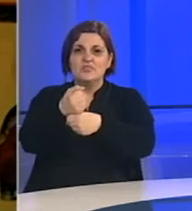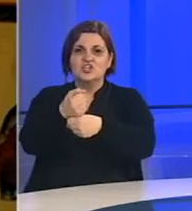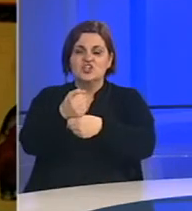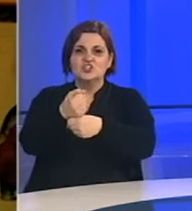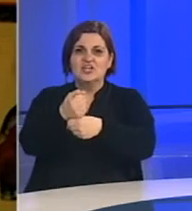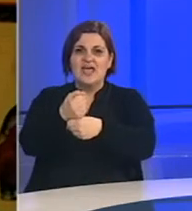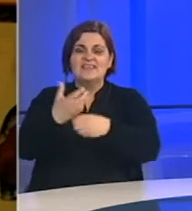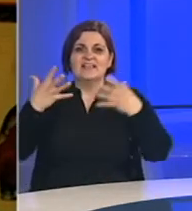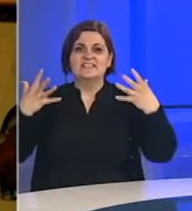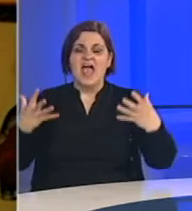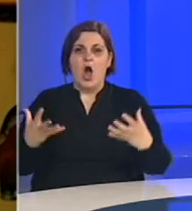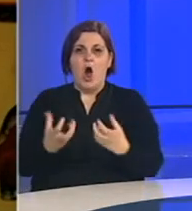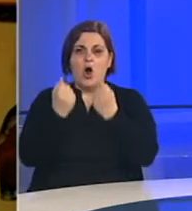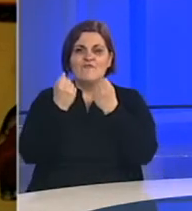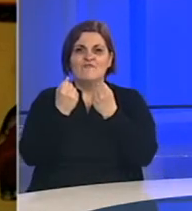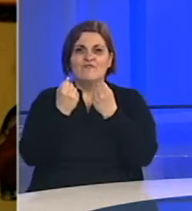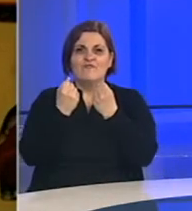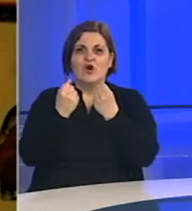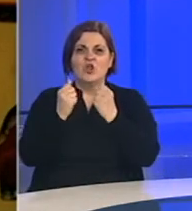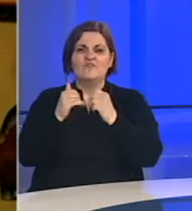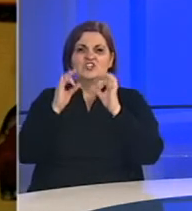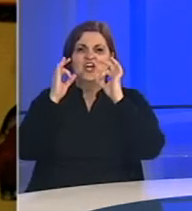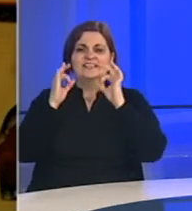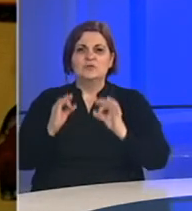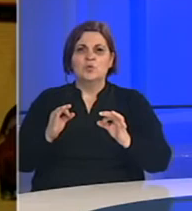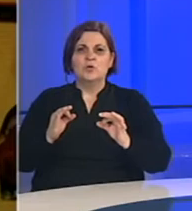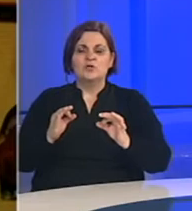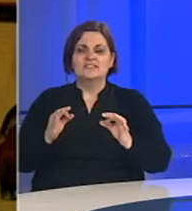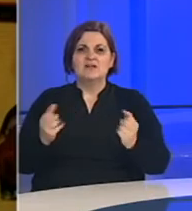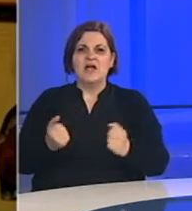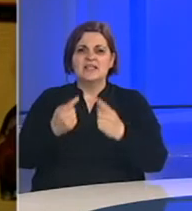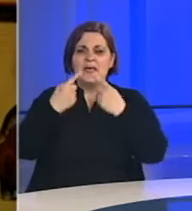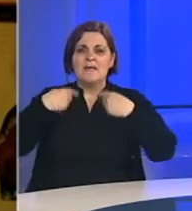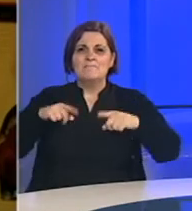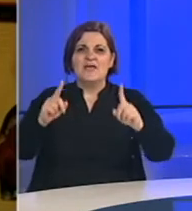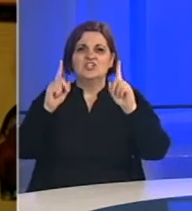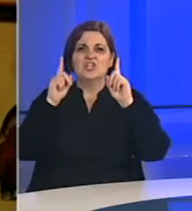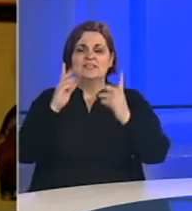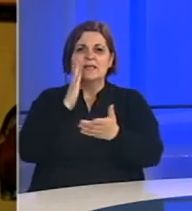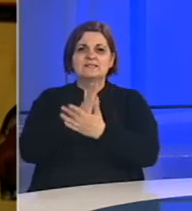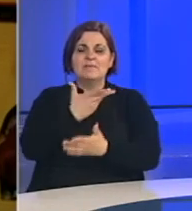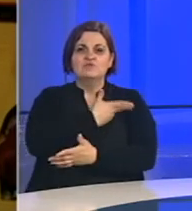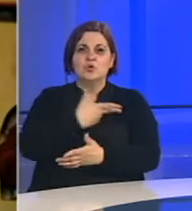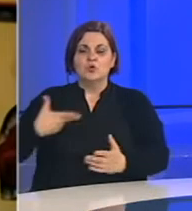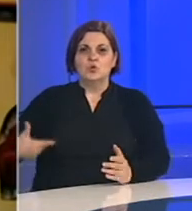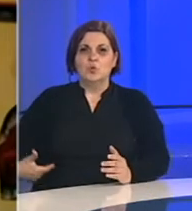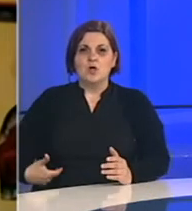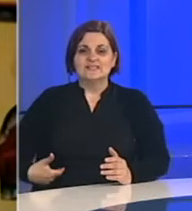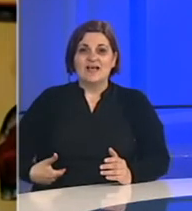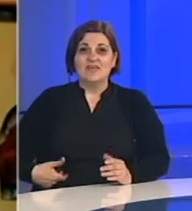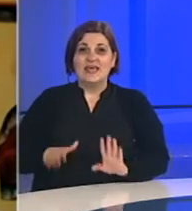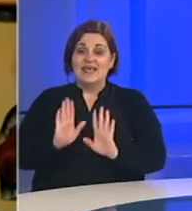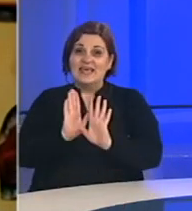se osnoje u vijeću bezbednosti, da se osnoje Međunarodni sud za bivšu Jugoslaviju. i